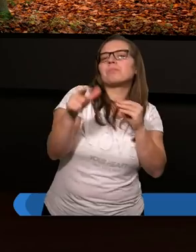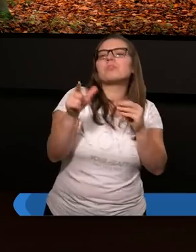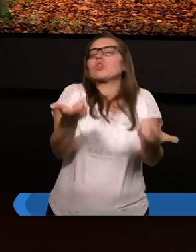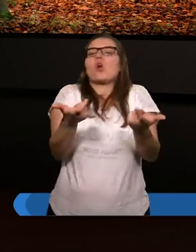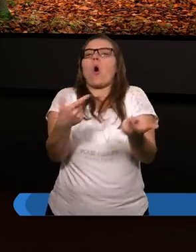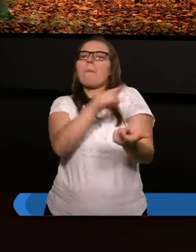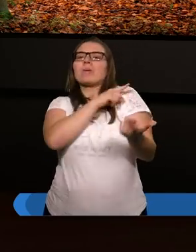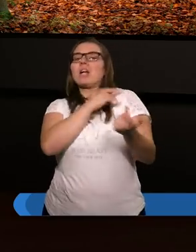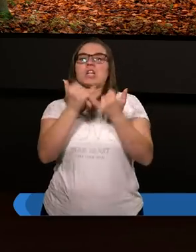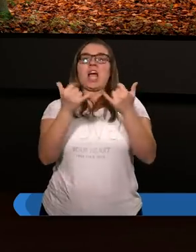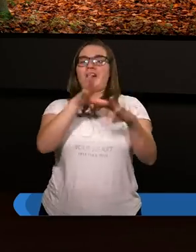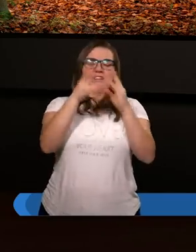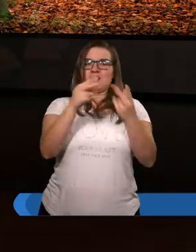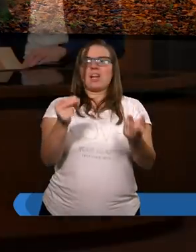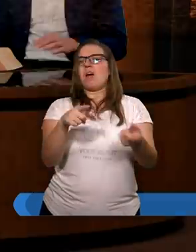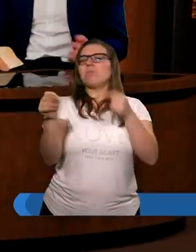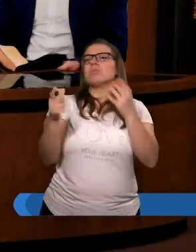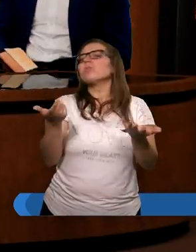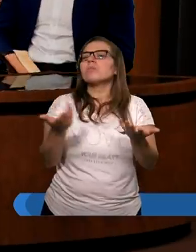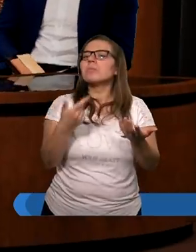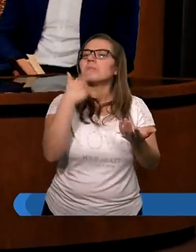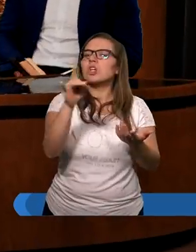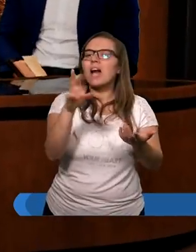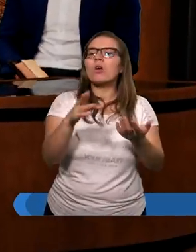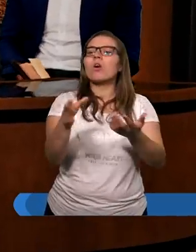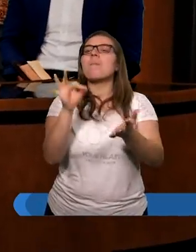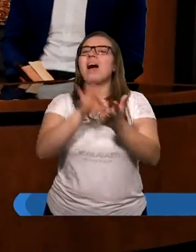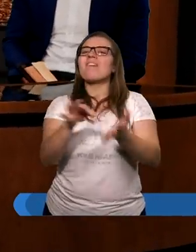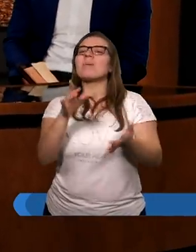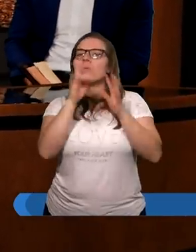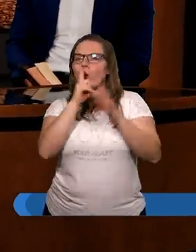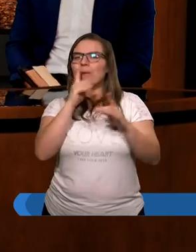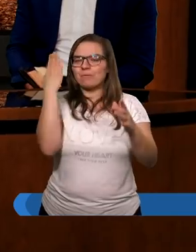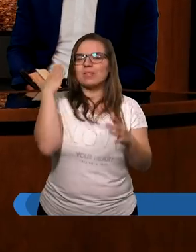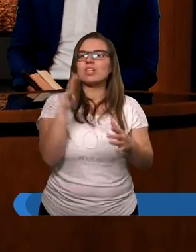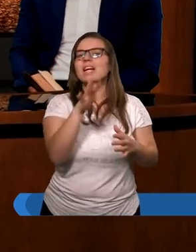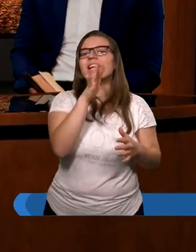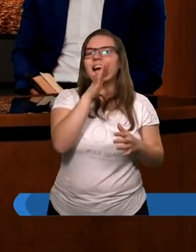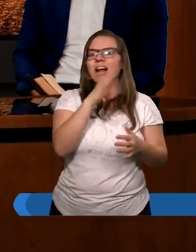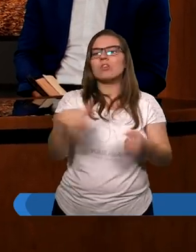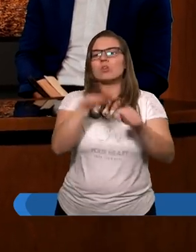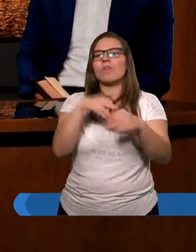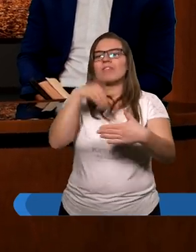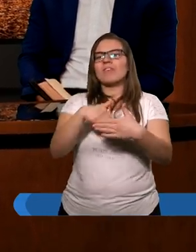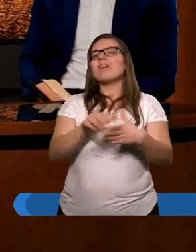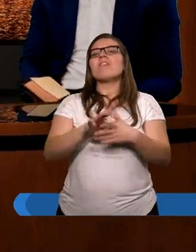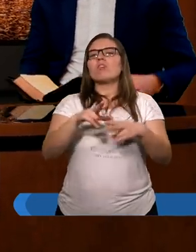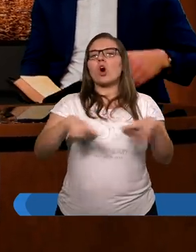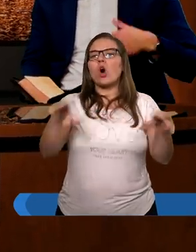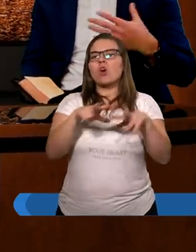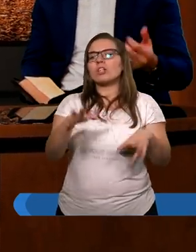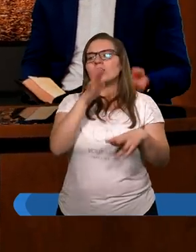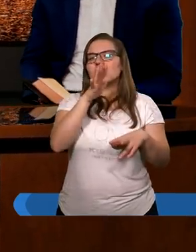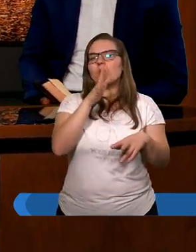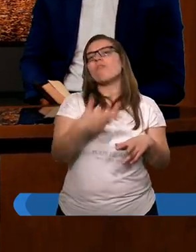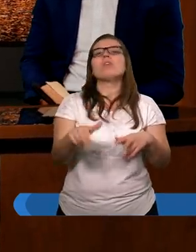w takim razie? Proszę bardzo, Grzegorz. Niedawno rozmawiałem z pewnym Izraelitą, który wychował się w rodzinie żydowskiej,